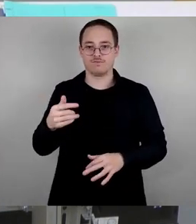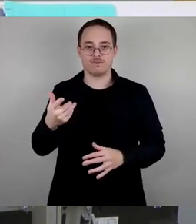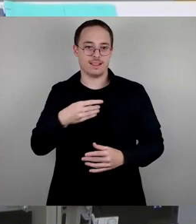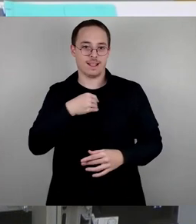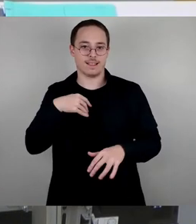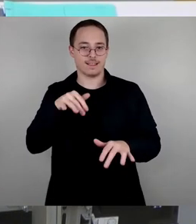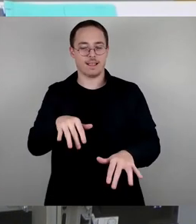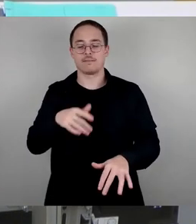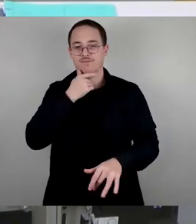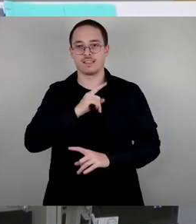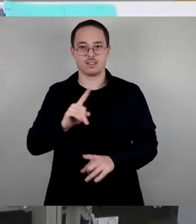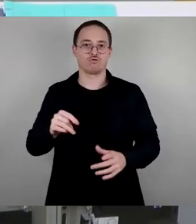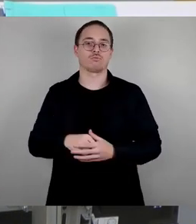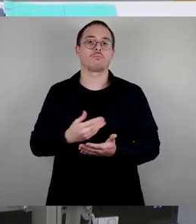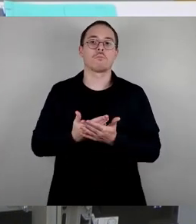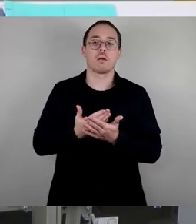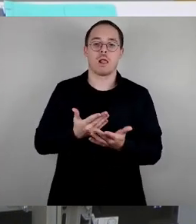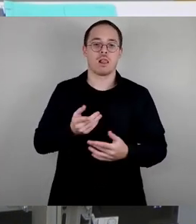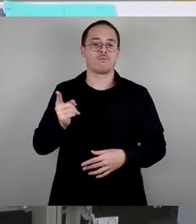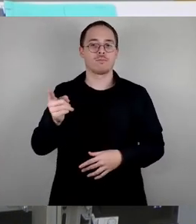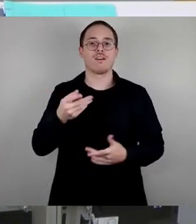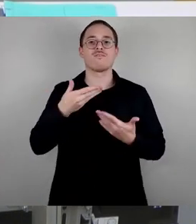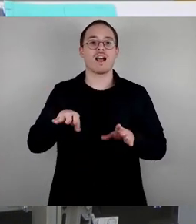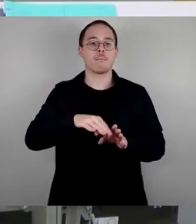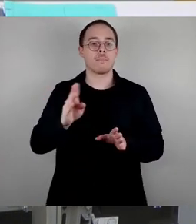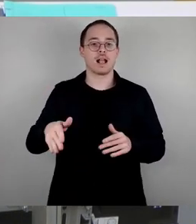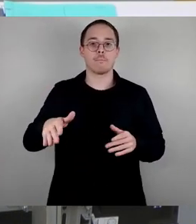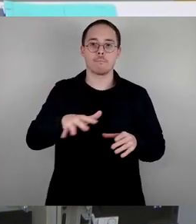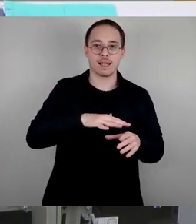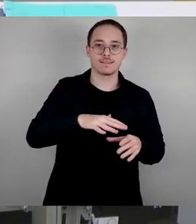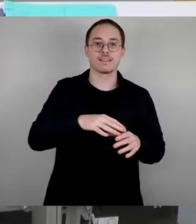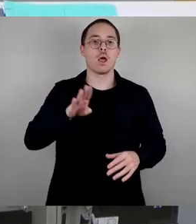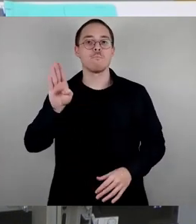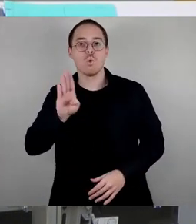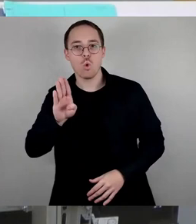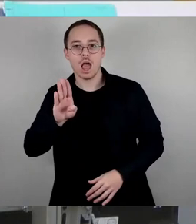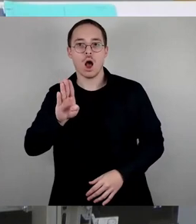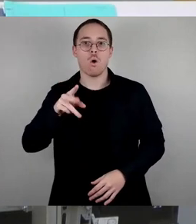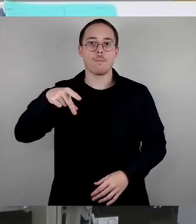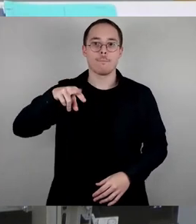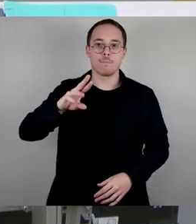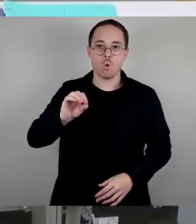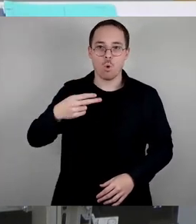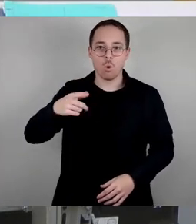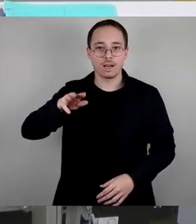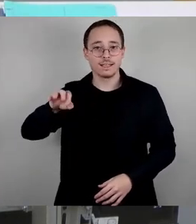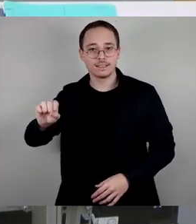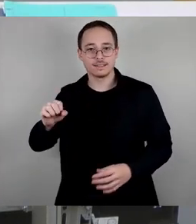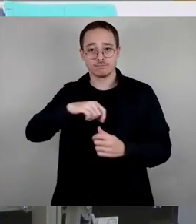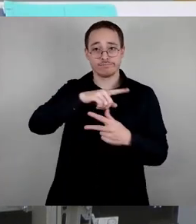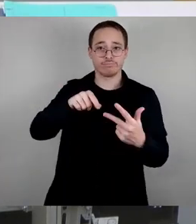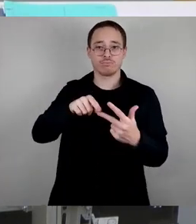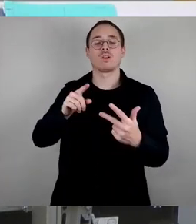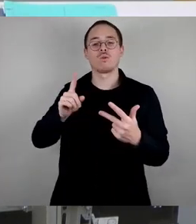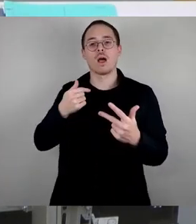Schwimmhalle am Freiberger Platz, in Bühlau und in Prolis, sowie der Wiedereröffnung des komplett umgestalteten Georg-Arnold-Bades sind die